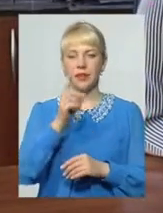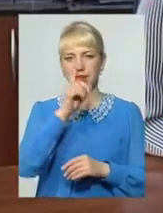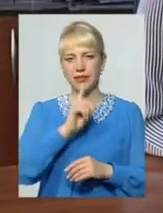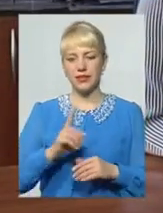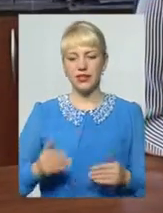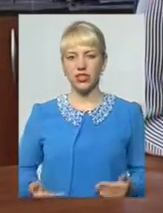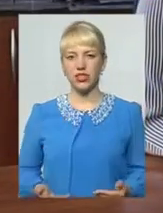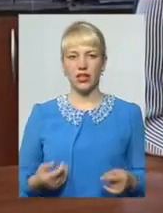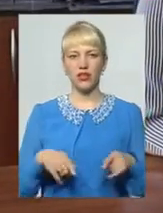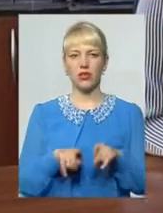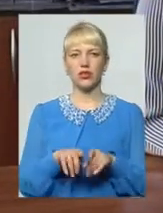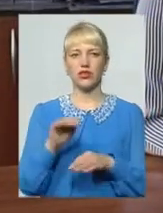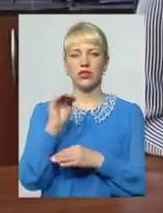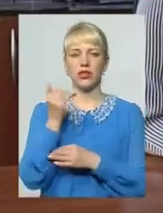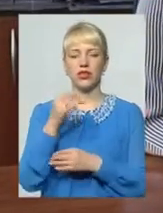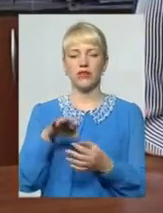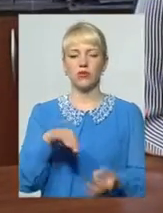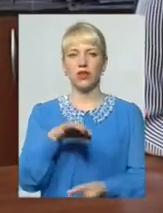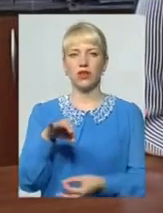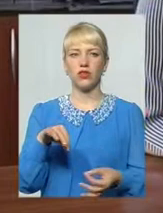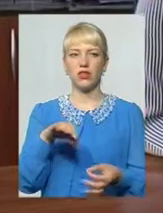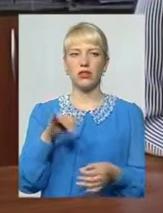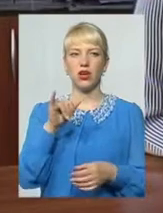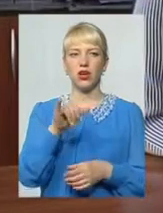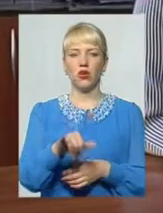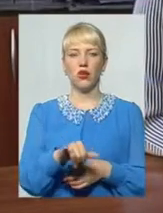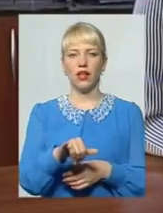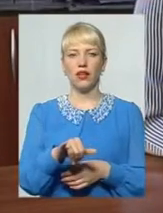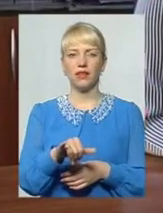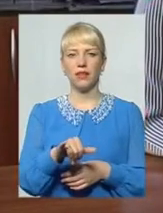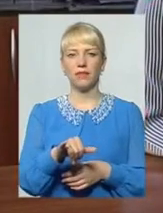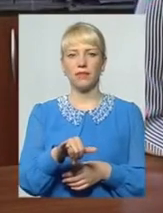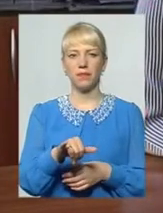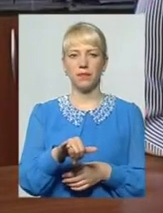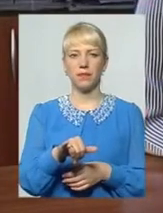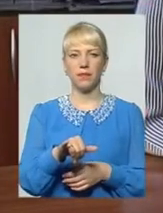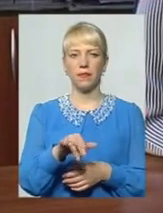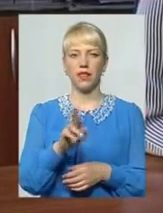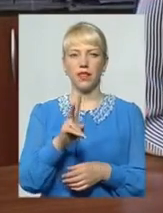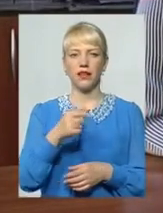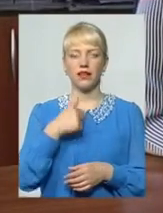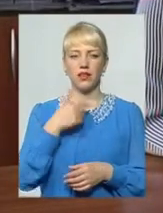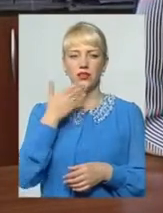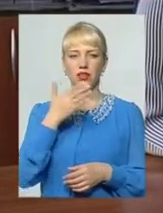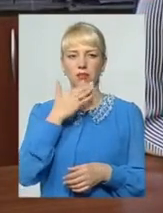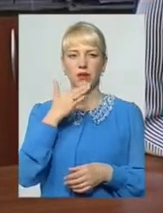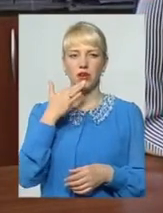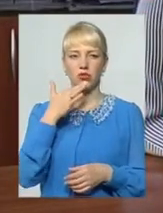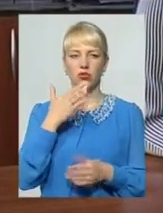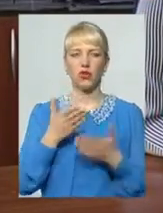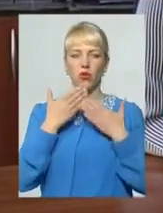життя цієї дитини в сиротинцю, у неї, як я читала досить багато